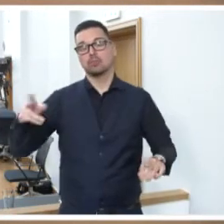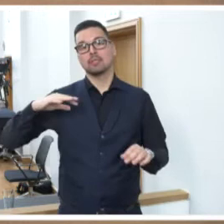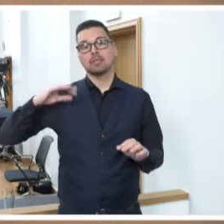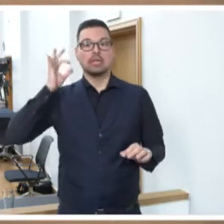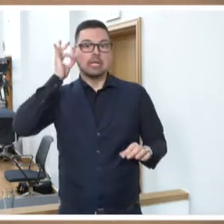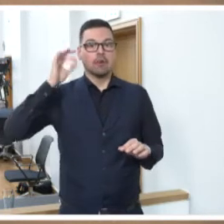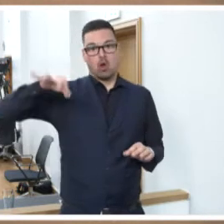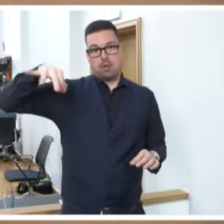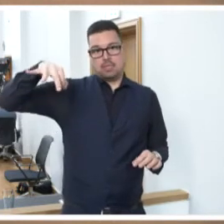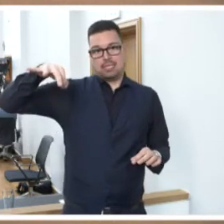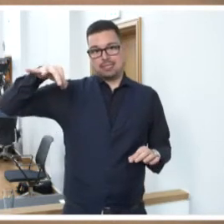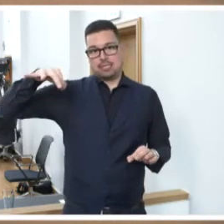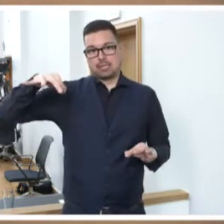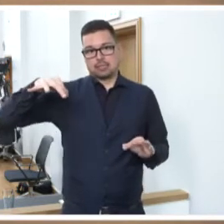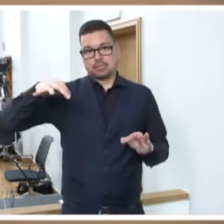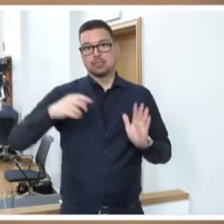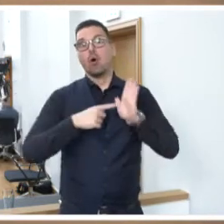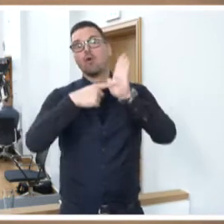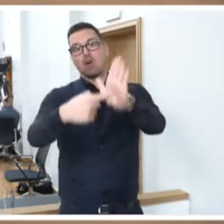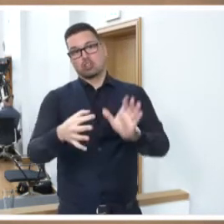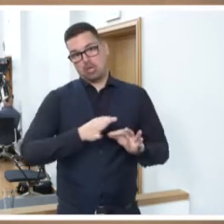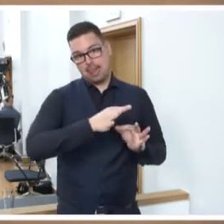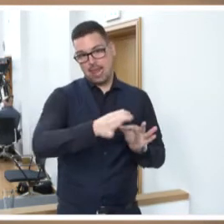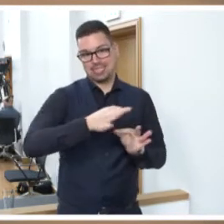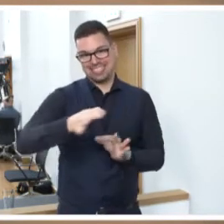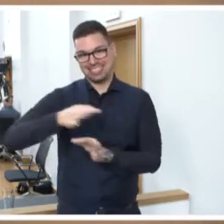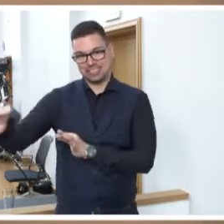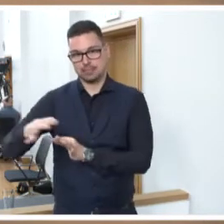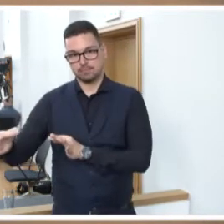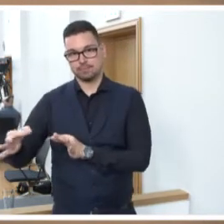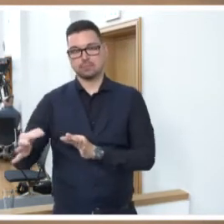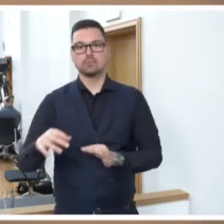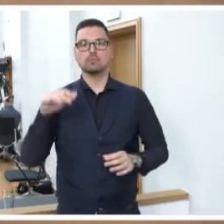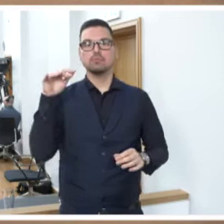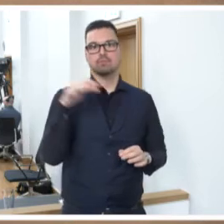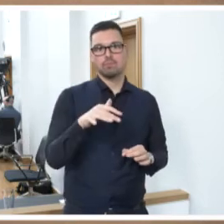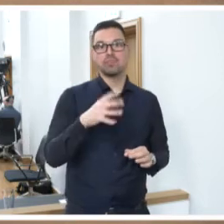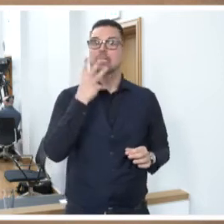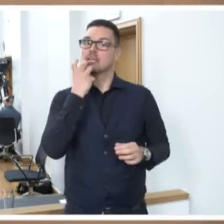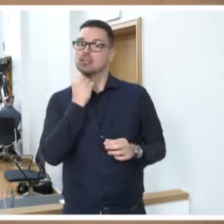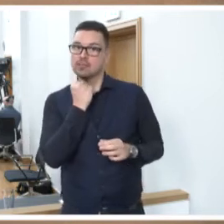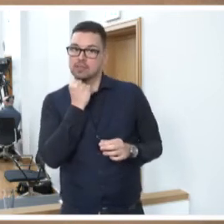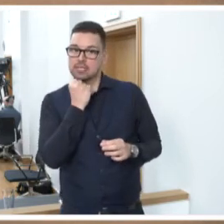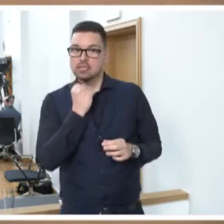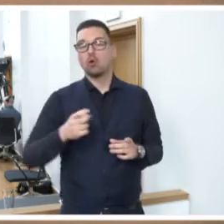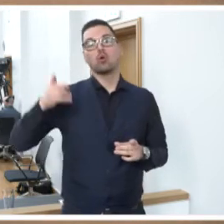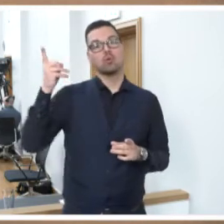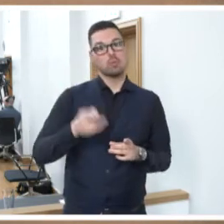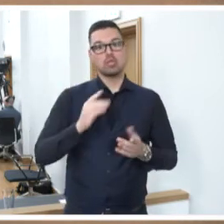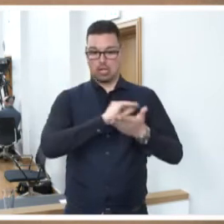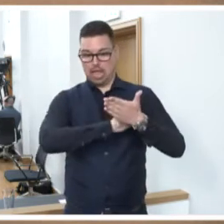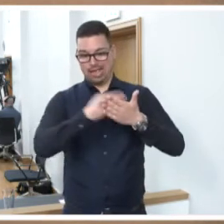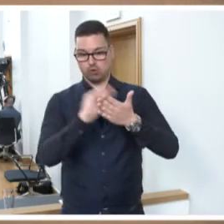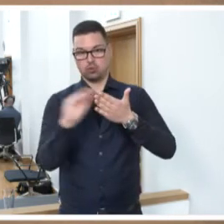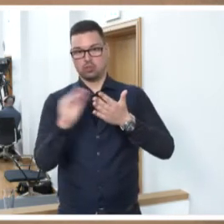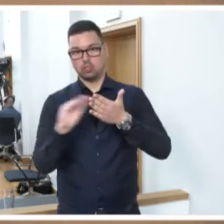gestern vorgestellt, nebenbei einschub, wenn man das will, muss man auch die Ausschreibung der